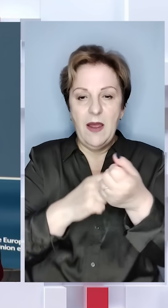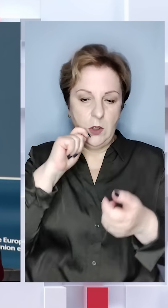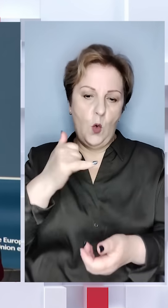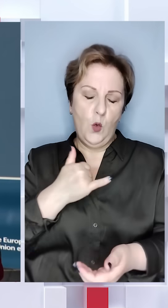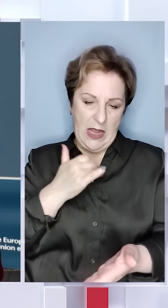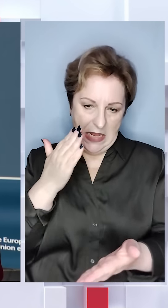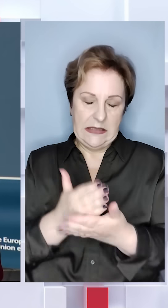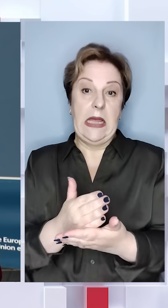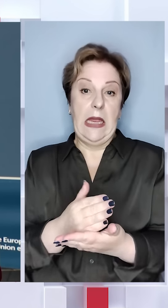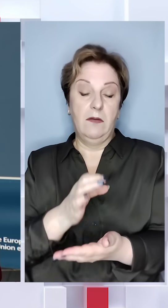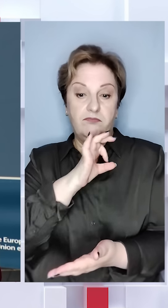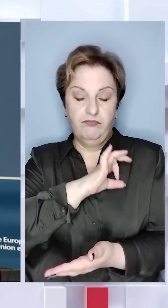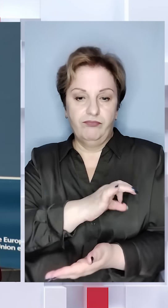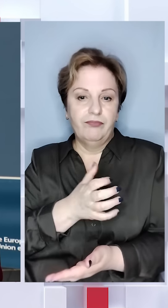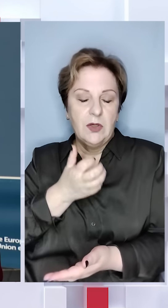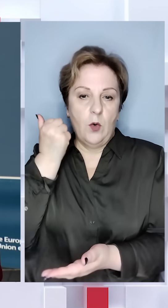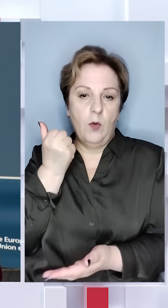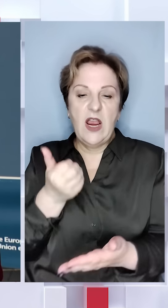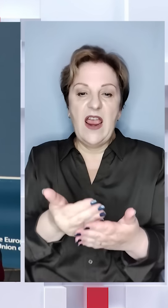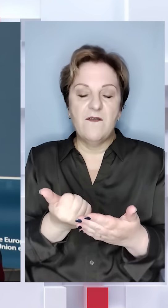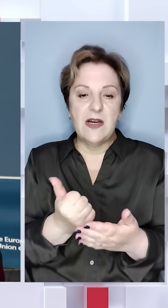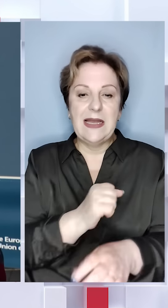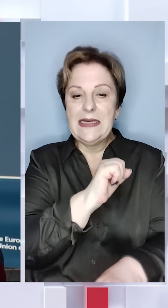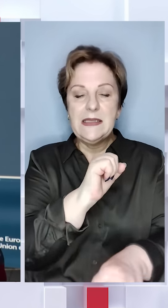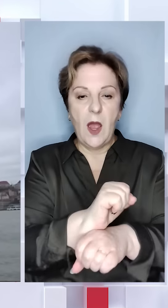В нас є ці доходи від заморожених активів.